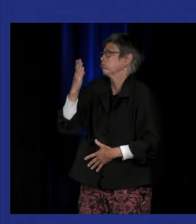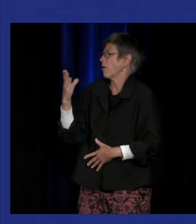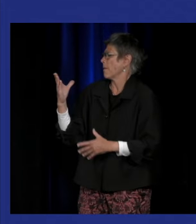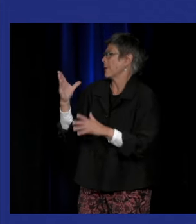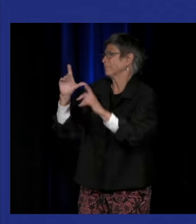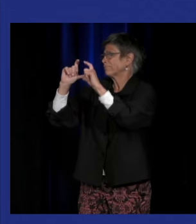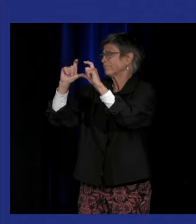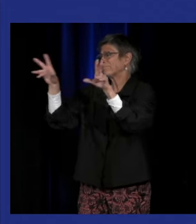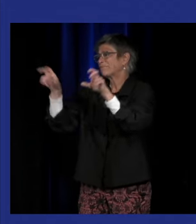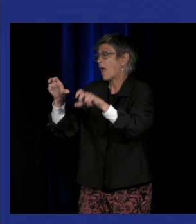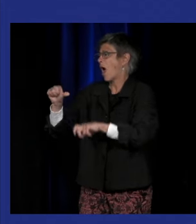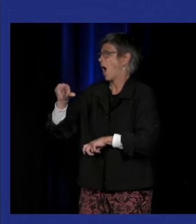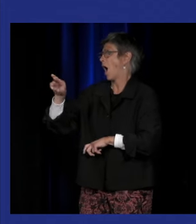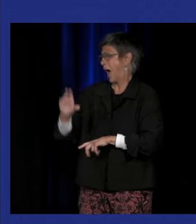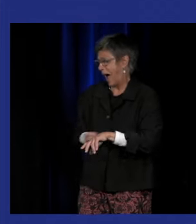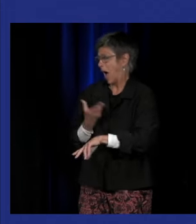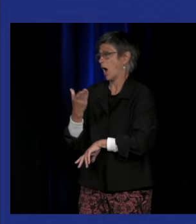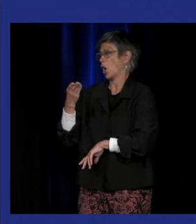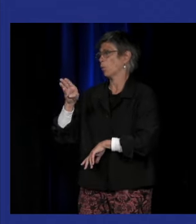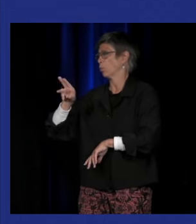l'art brut on a aussi